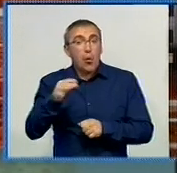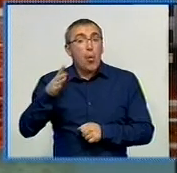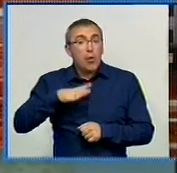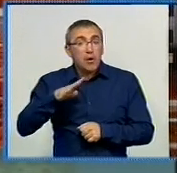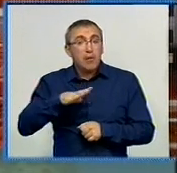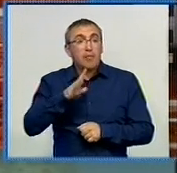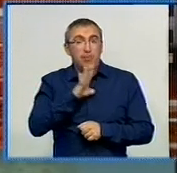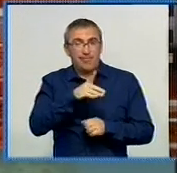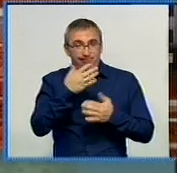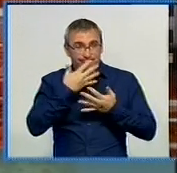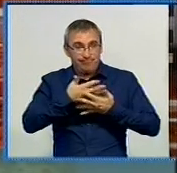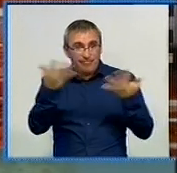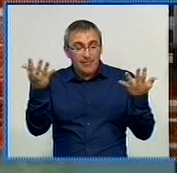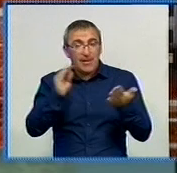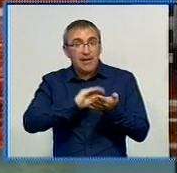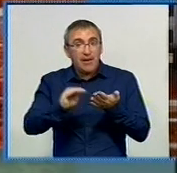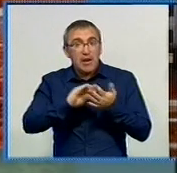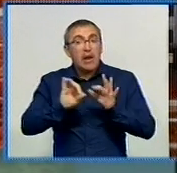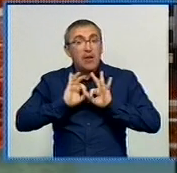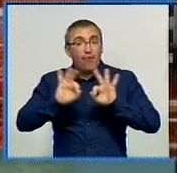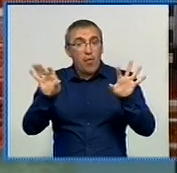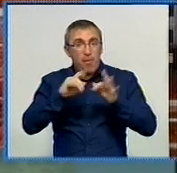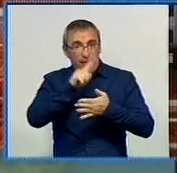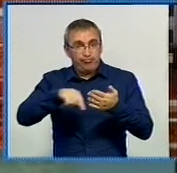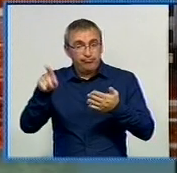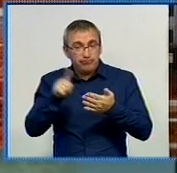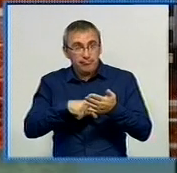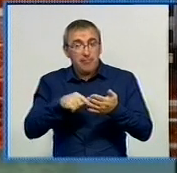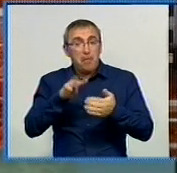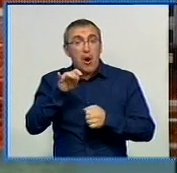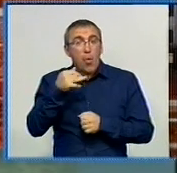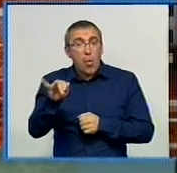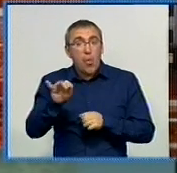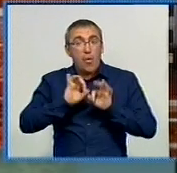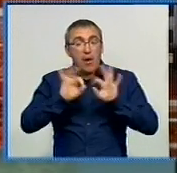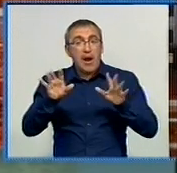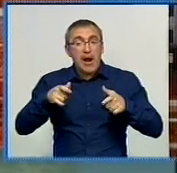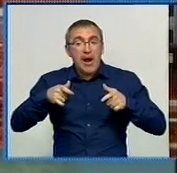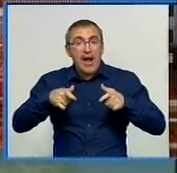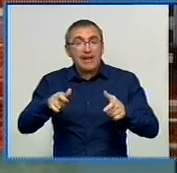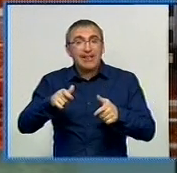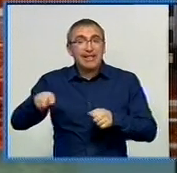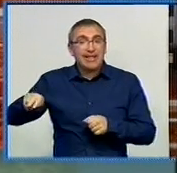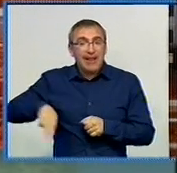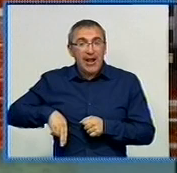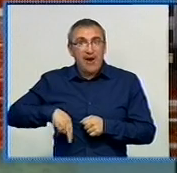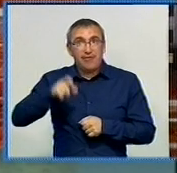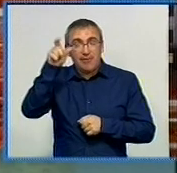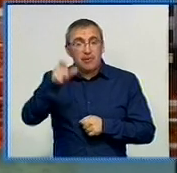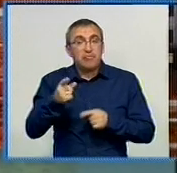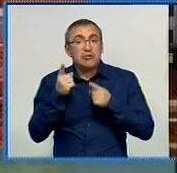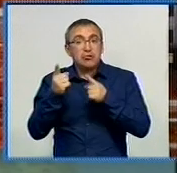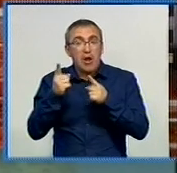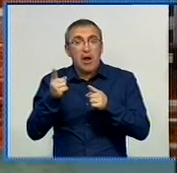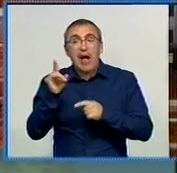спростування поширеної секретарем міськради інформації. Нагадаю, Марковський заявив, що життю гендиректора канала Кіровоград загрожували